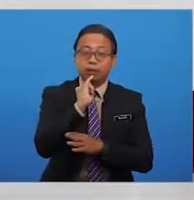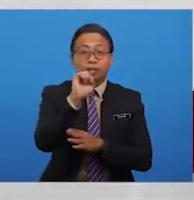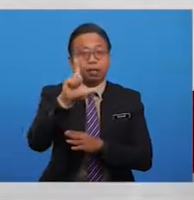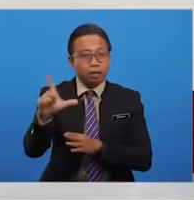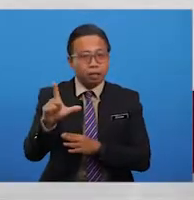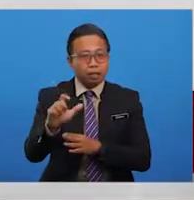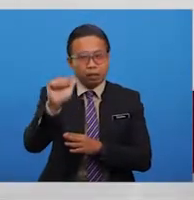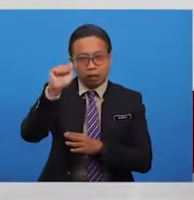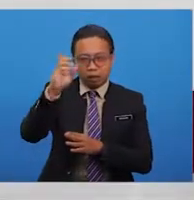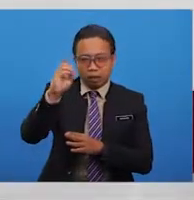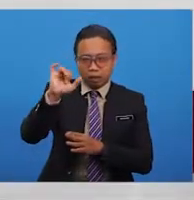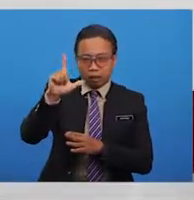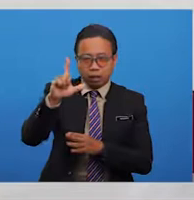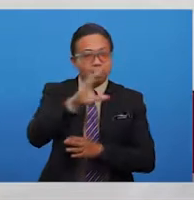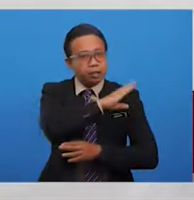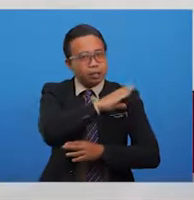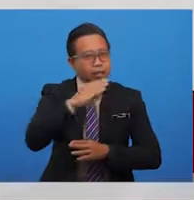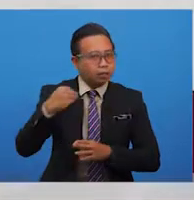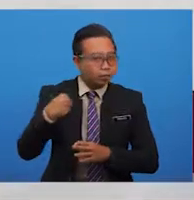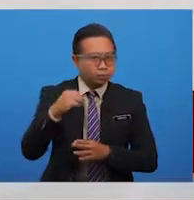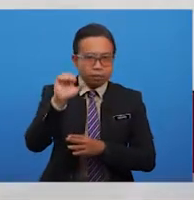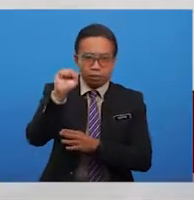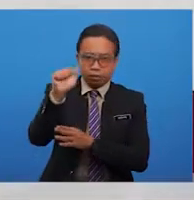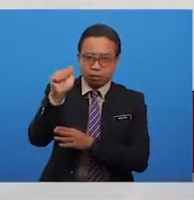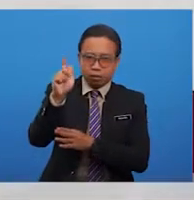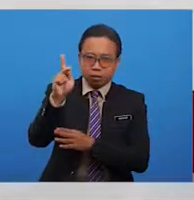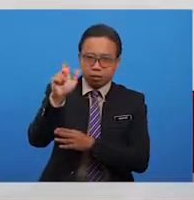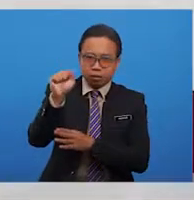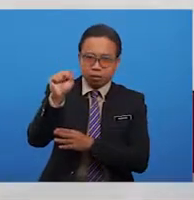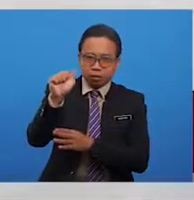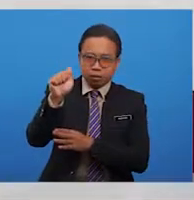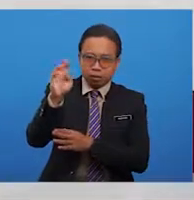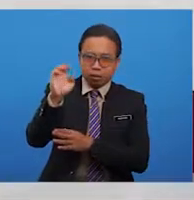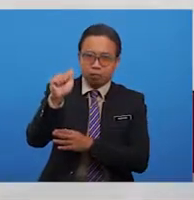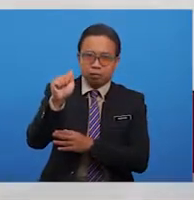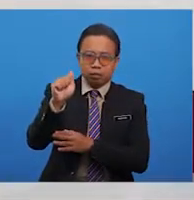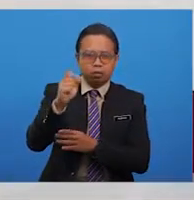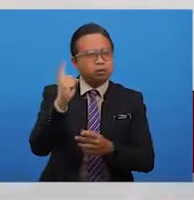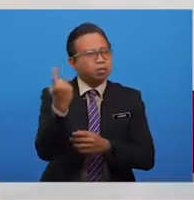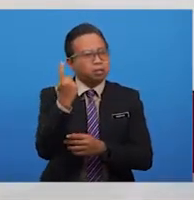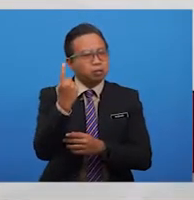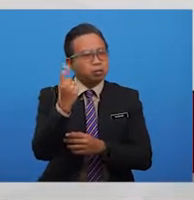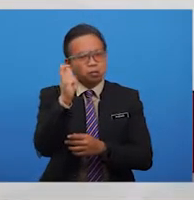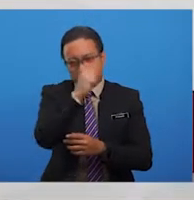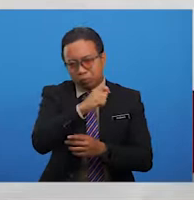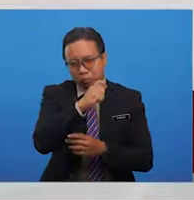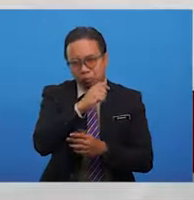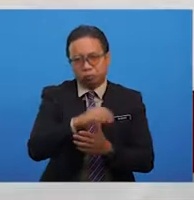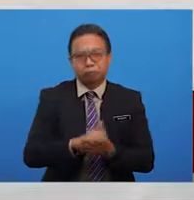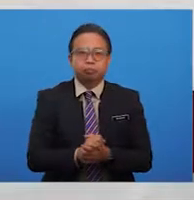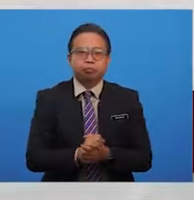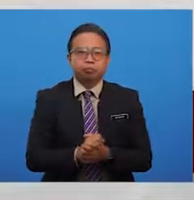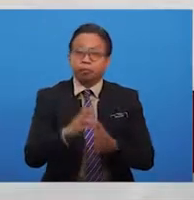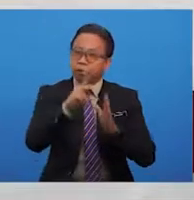keadilan dan kesaksamaan selalu digugat oleh pendustaan. Penyajak mengatakan